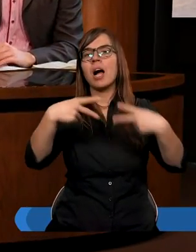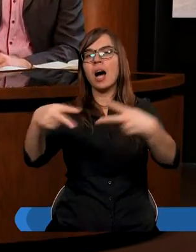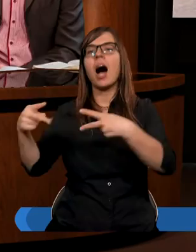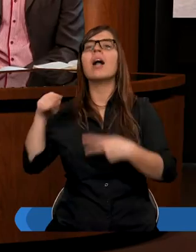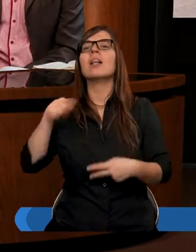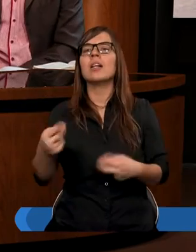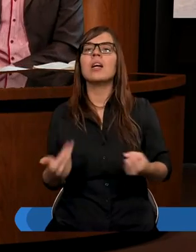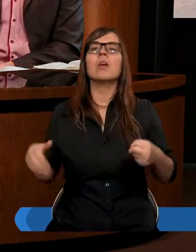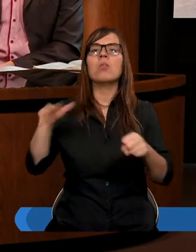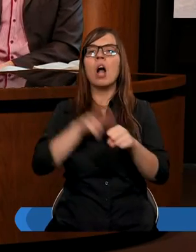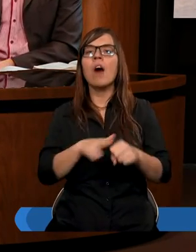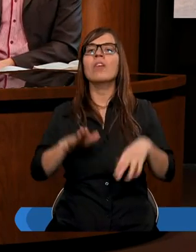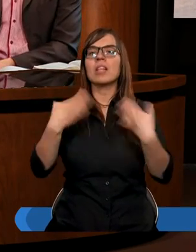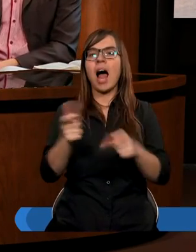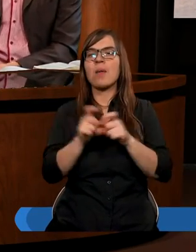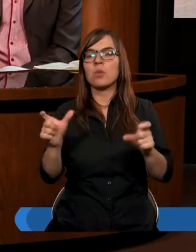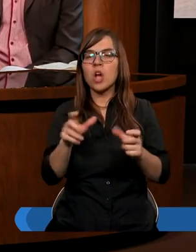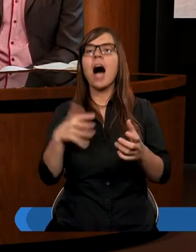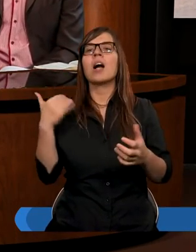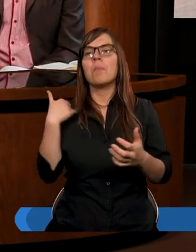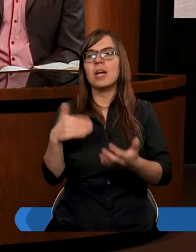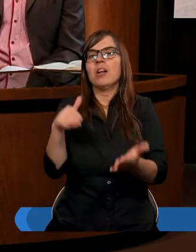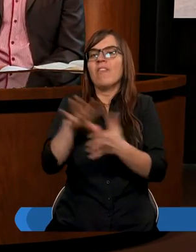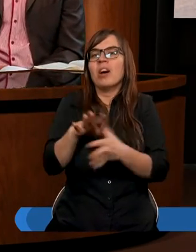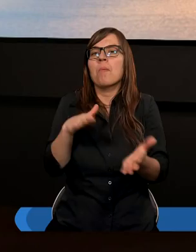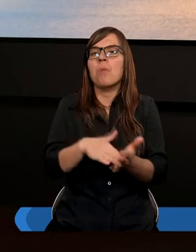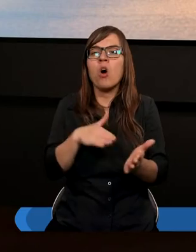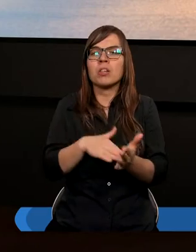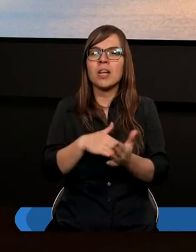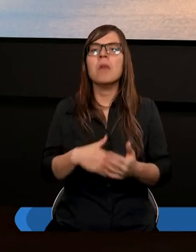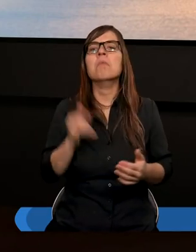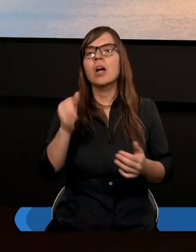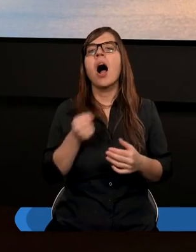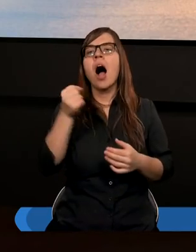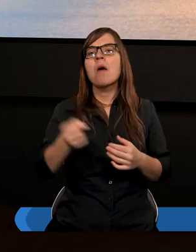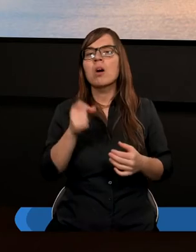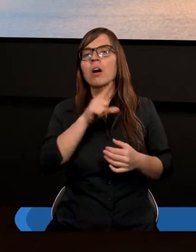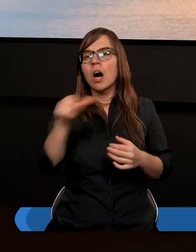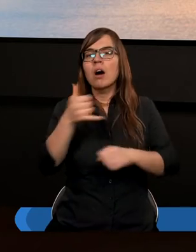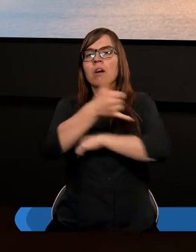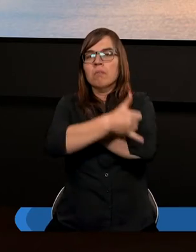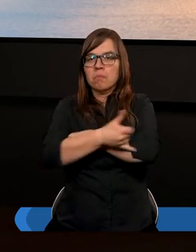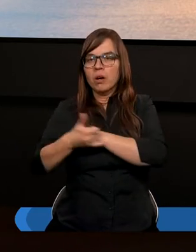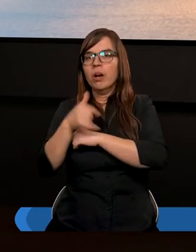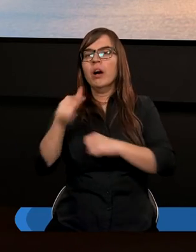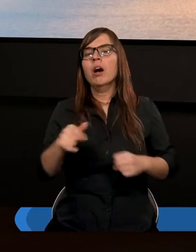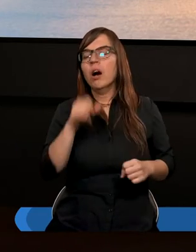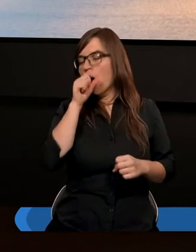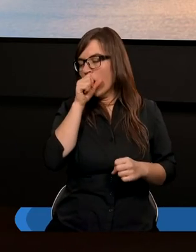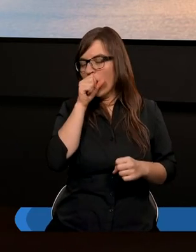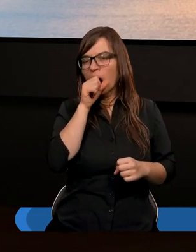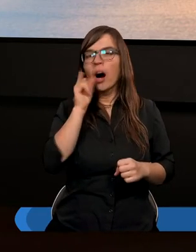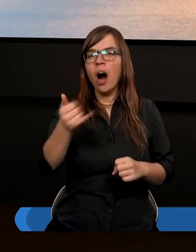to tym którzy w danym czasie byli w potrzebie no i apostoł Paweł podkreśla to tak jak